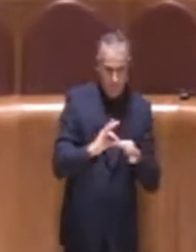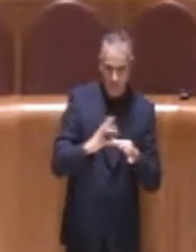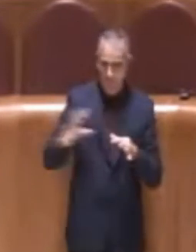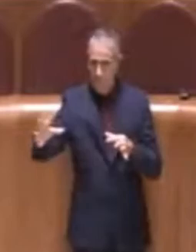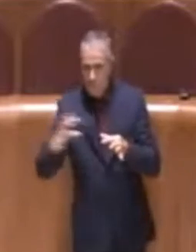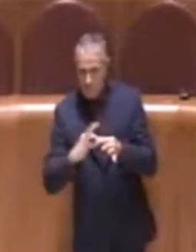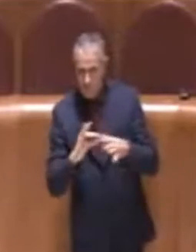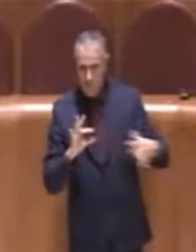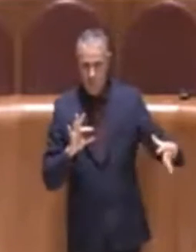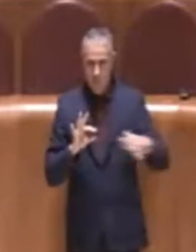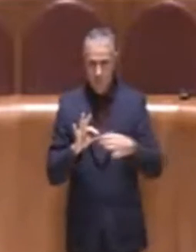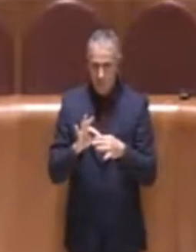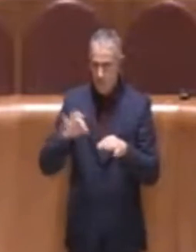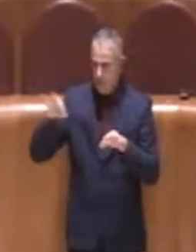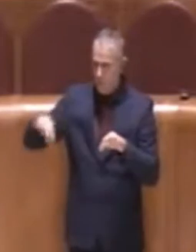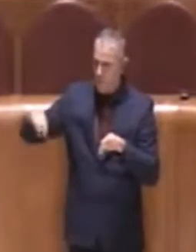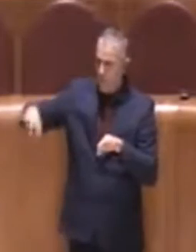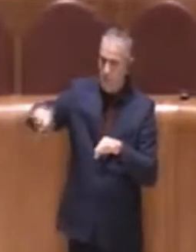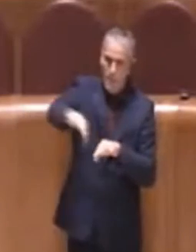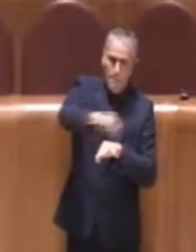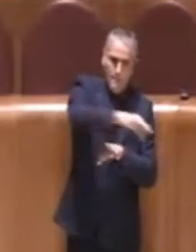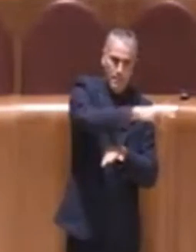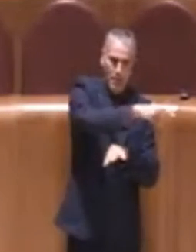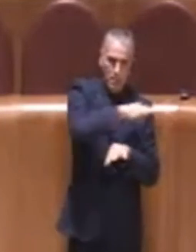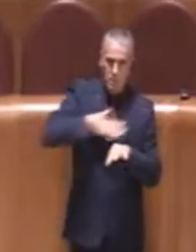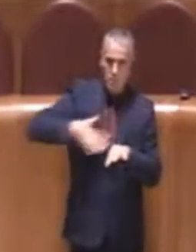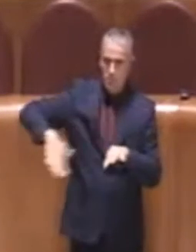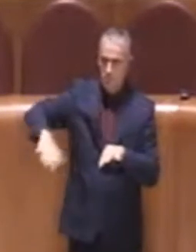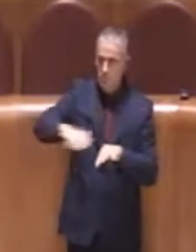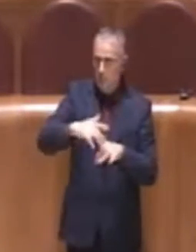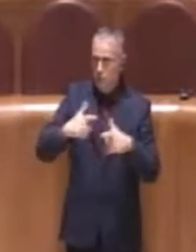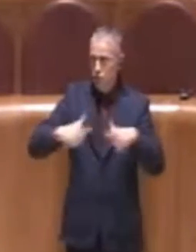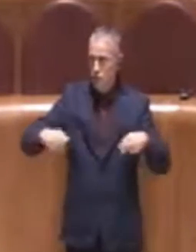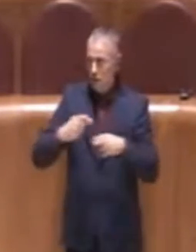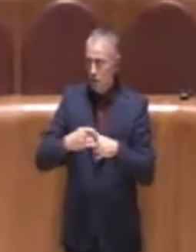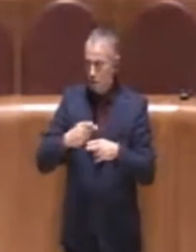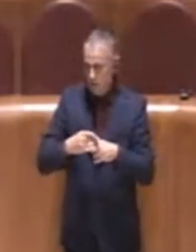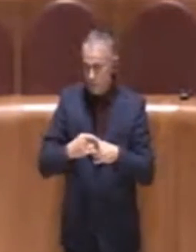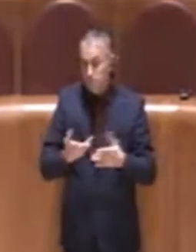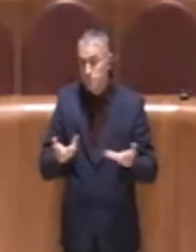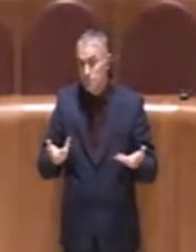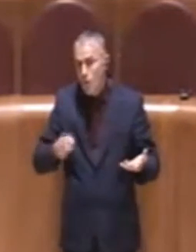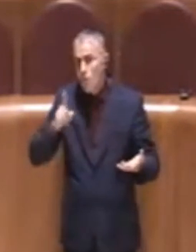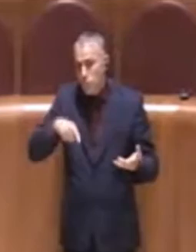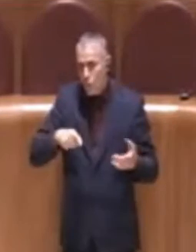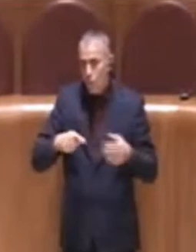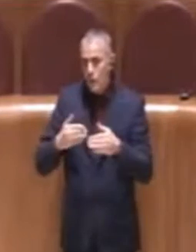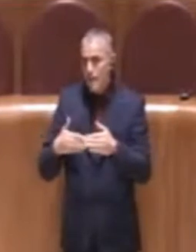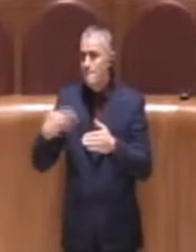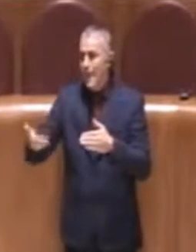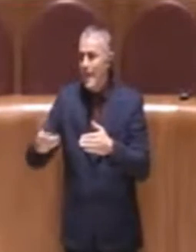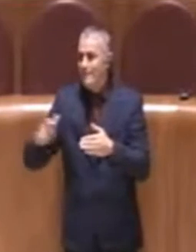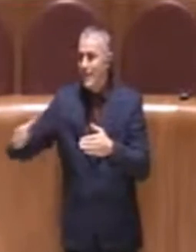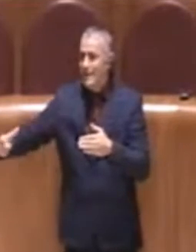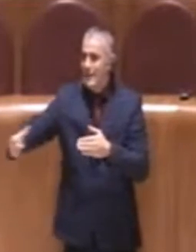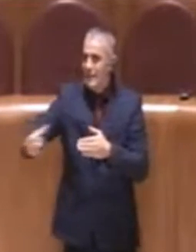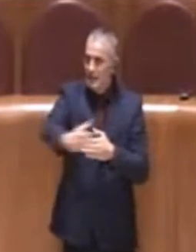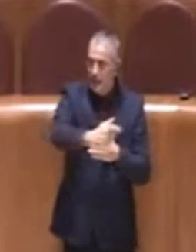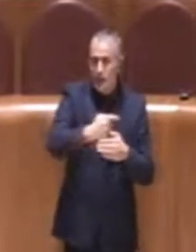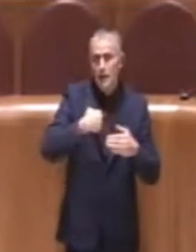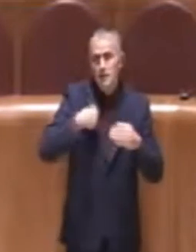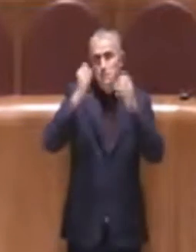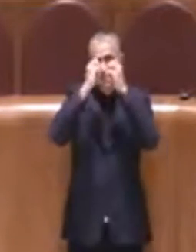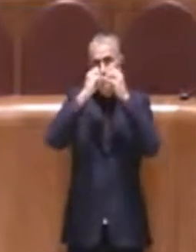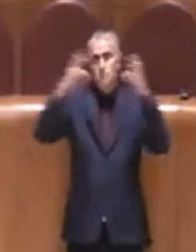dislocati su tutto il territorio cittadino anche nelle periferie. Quindi noi ci immaginiamo qualcosa di